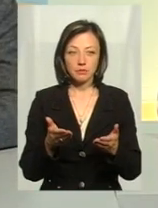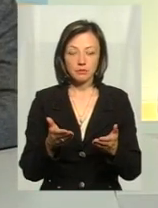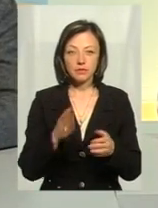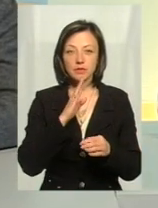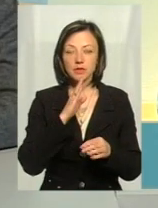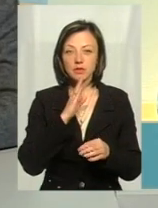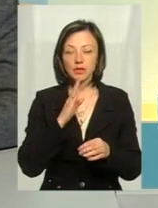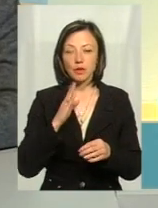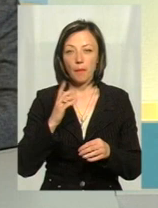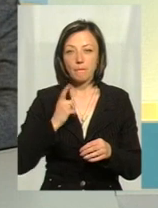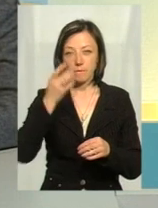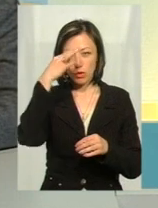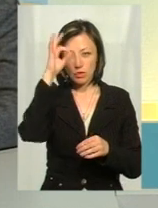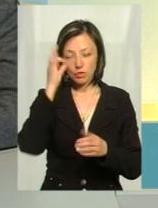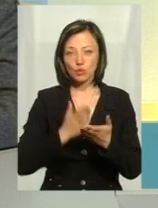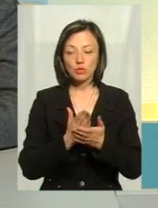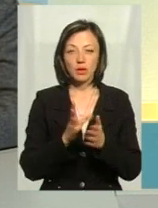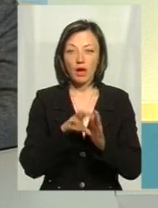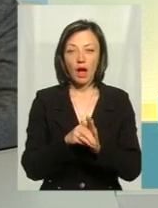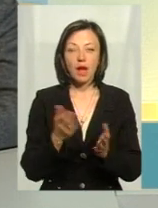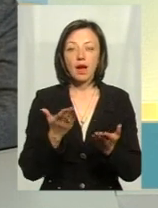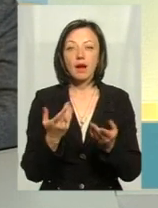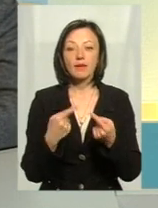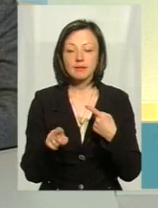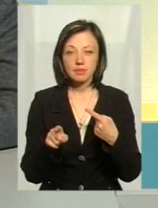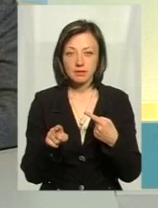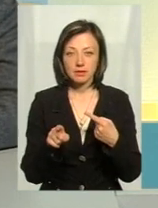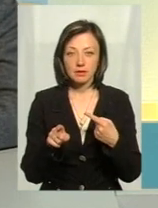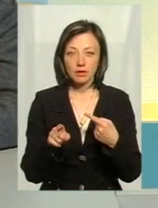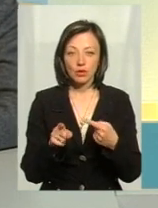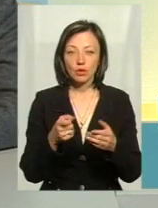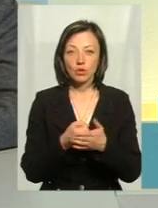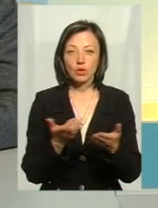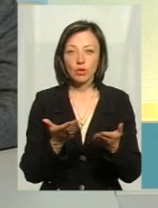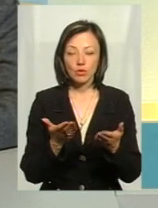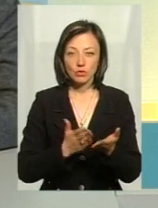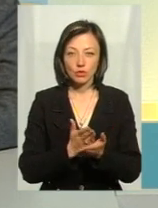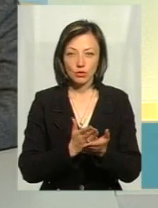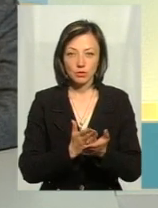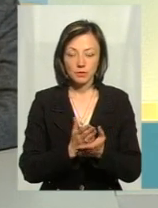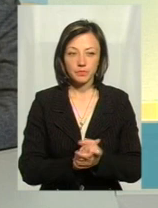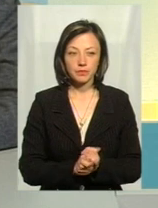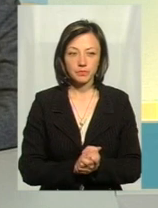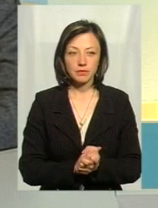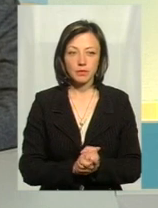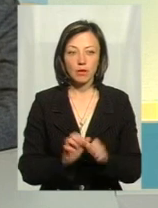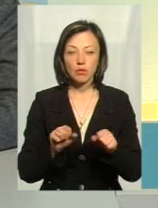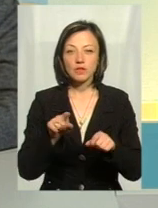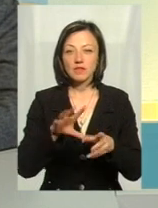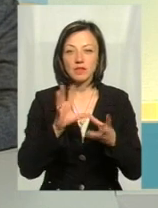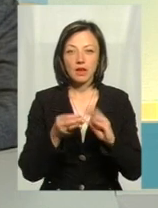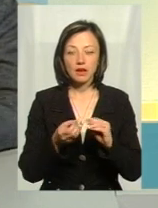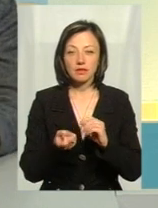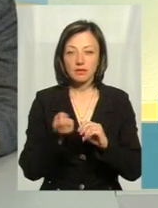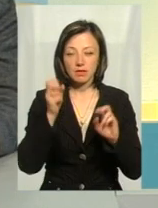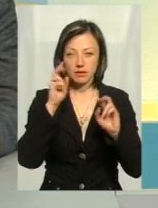Дівчина інспектор сказала, до якої служби. Я вибачаюся, а яка різниця, до якої служби? служби, так. Може він взагалі непонятно